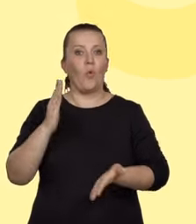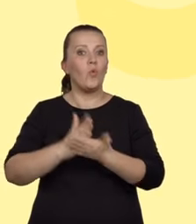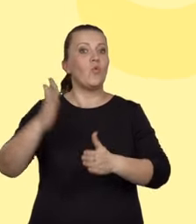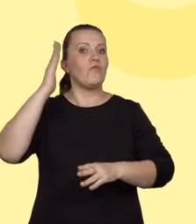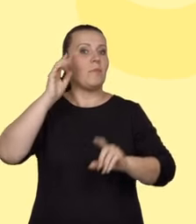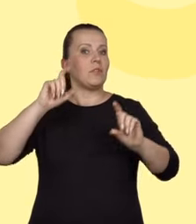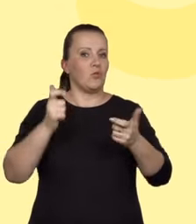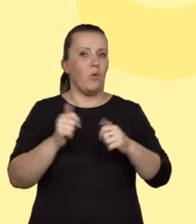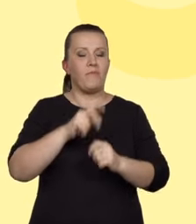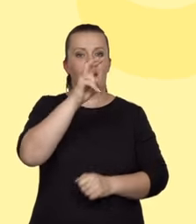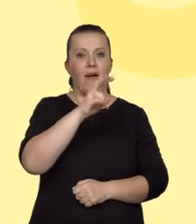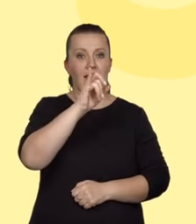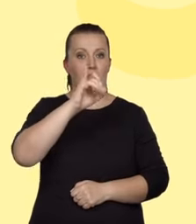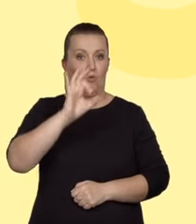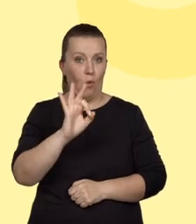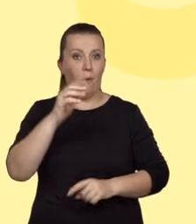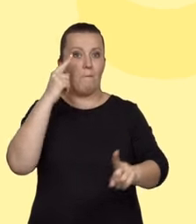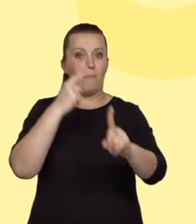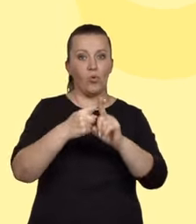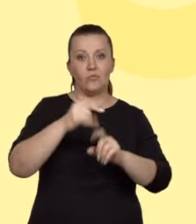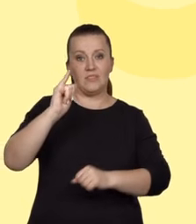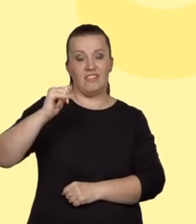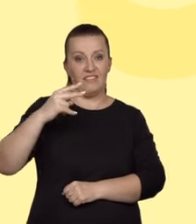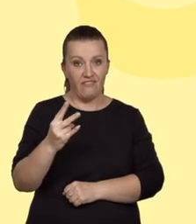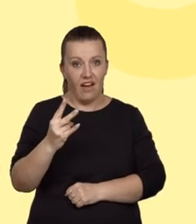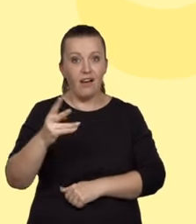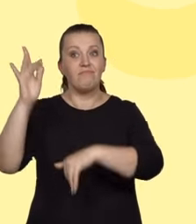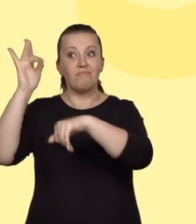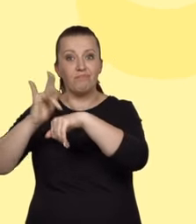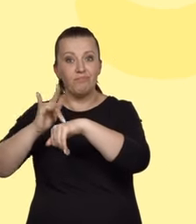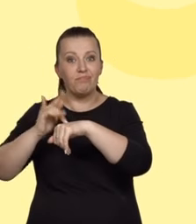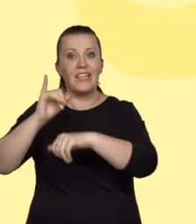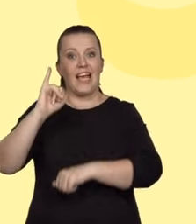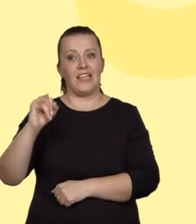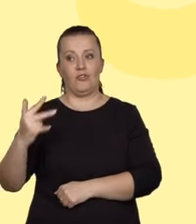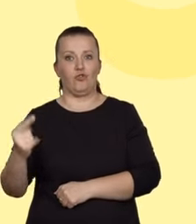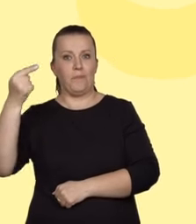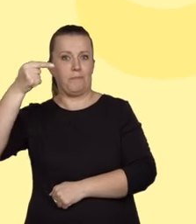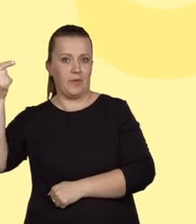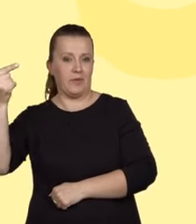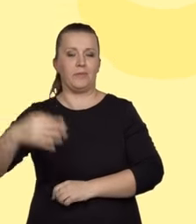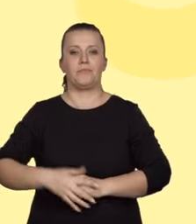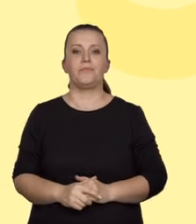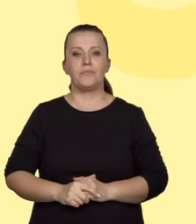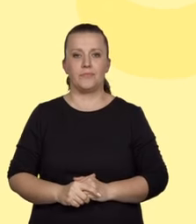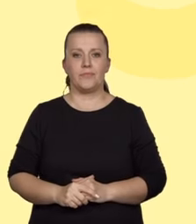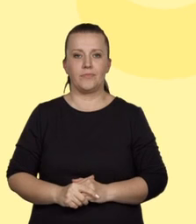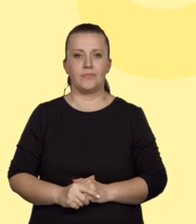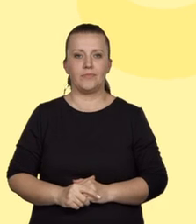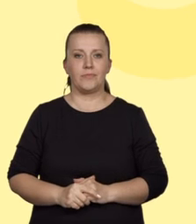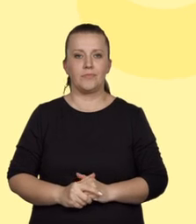a produktem tego procesu jest jon triodkowy, do którego powstania niezbędny jest jod